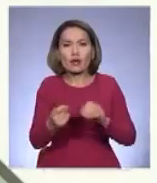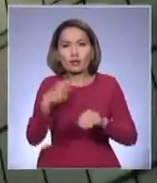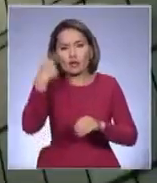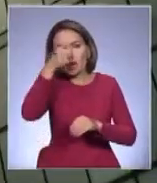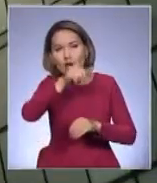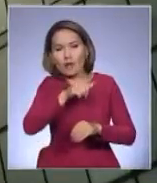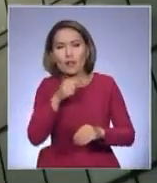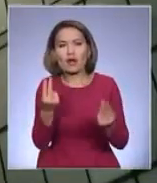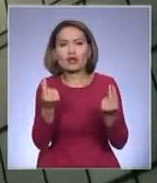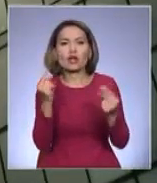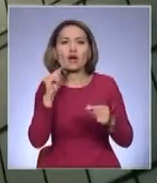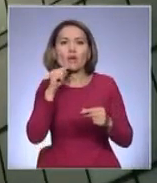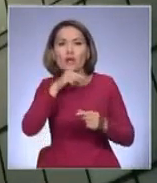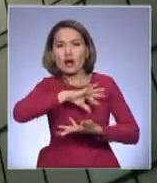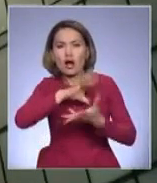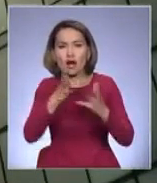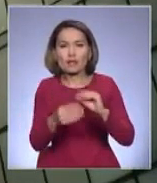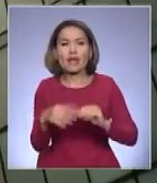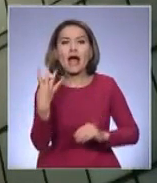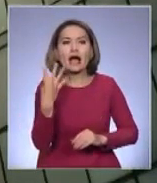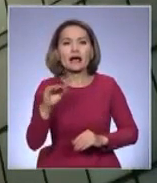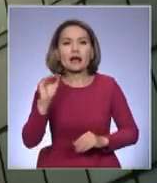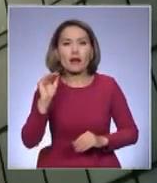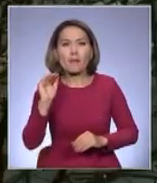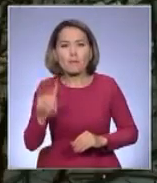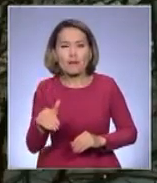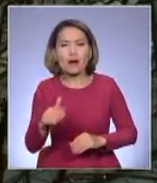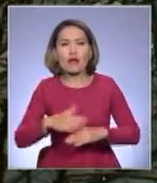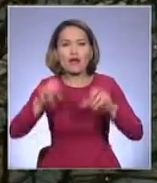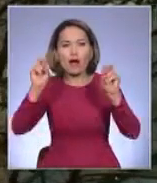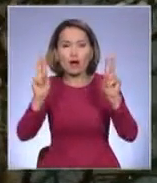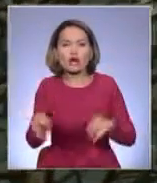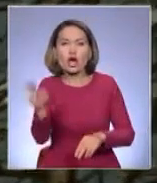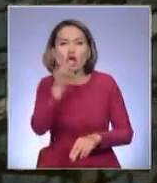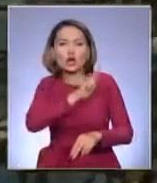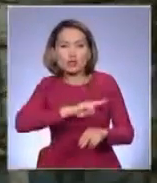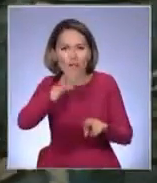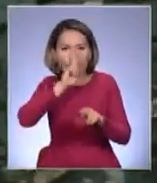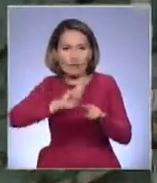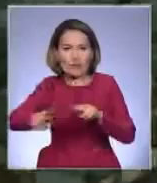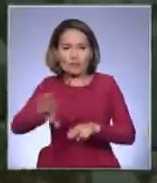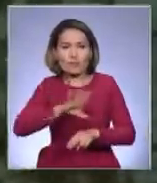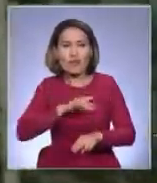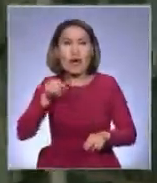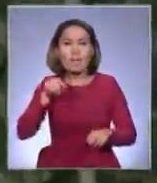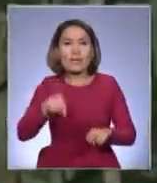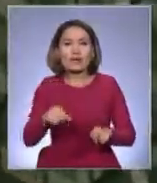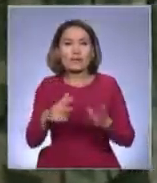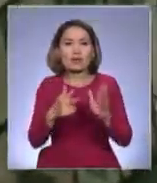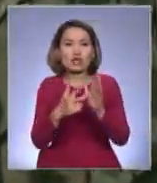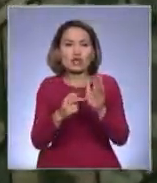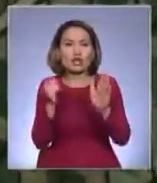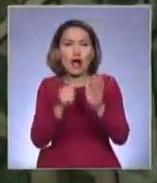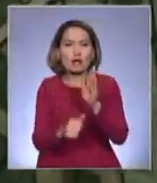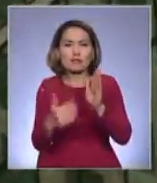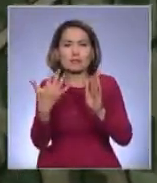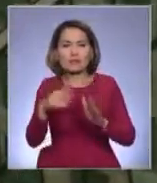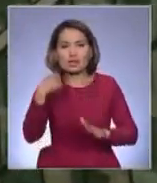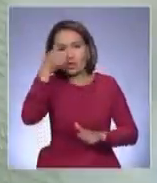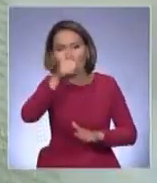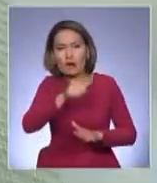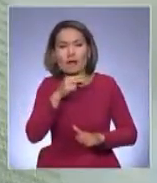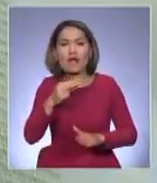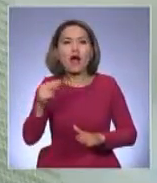қатан үнемде ұшаралар нәтижесінде шамамен 40 мүнға жоқ маман жұмысынан айрылған болады. 1865 жылы Ганконг пен